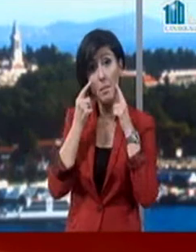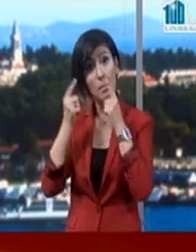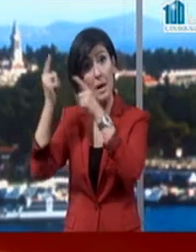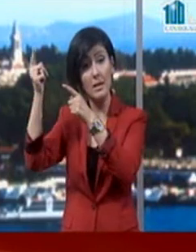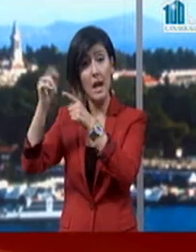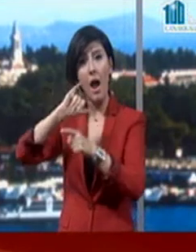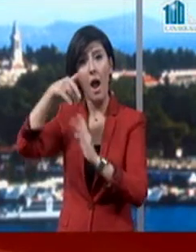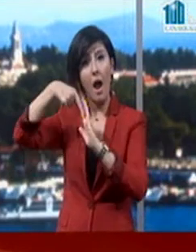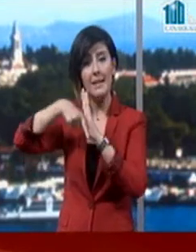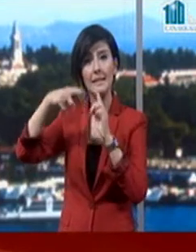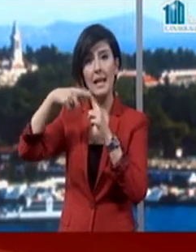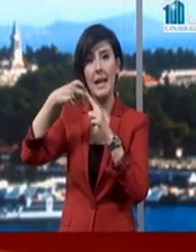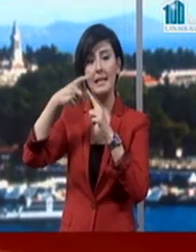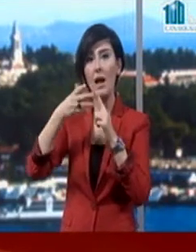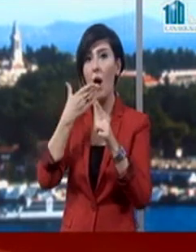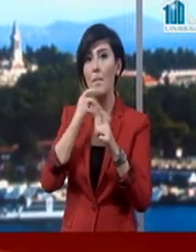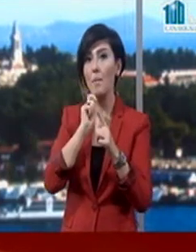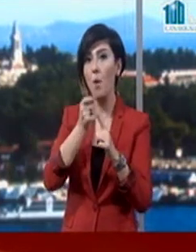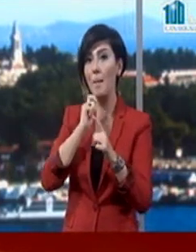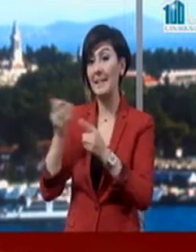TRT Haber muhabiri Nurgül Dönmez'de.